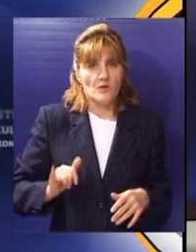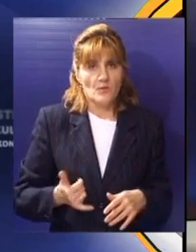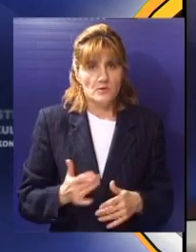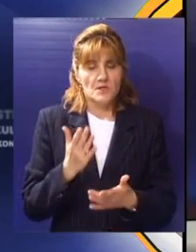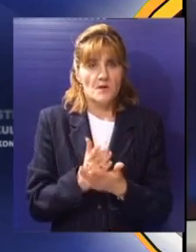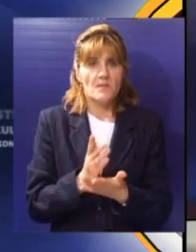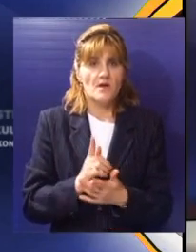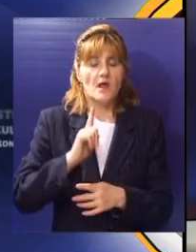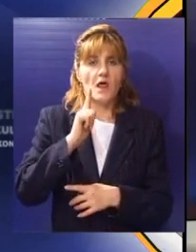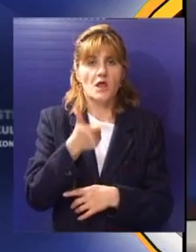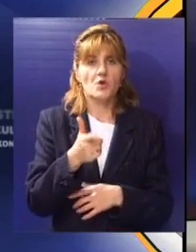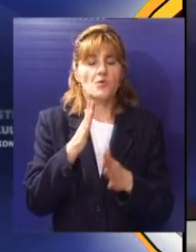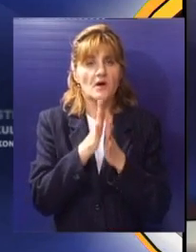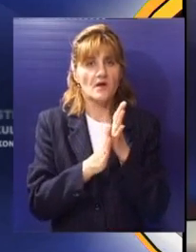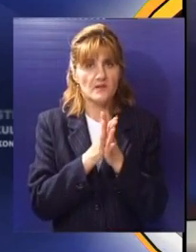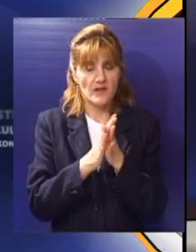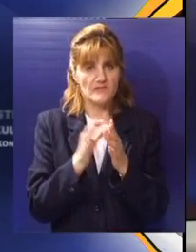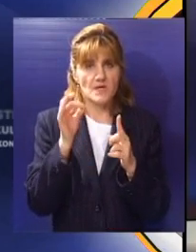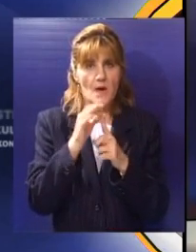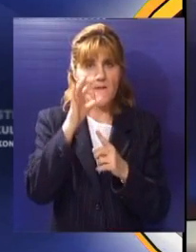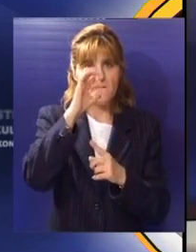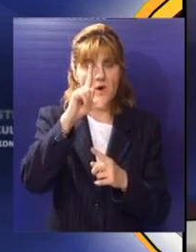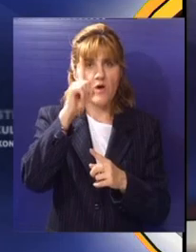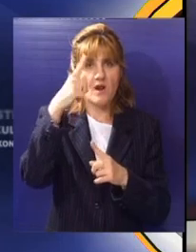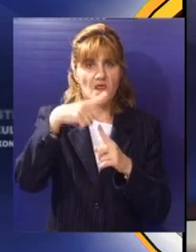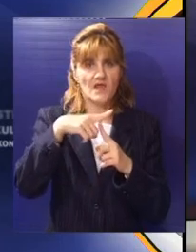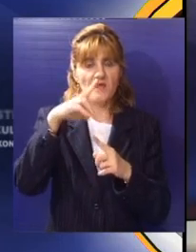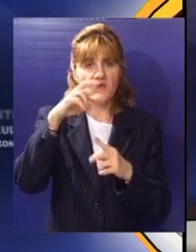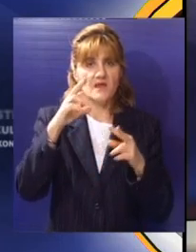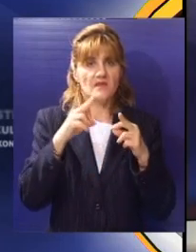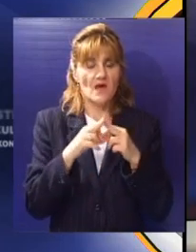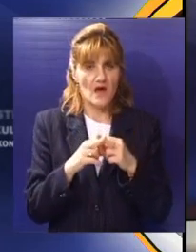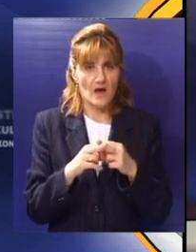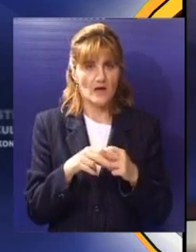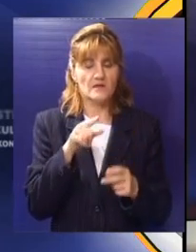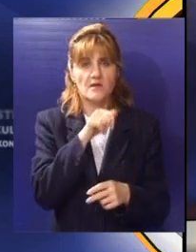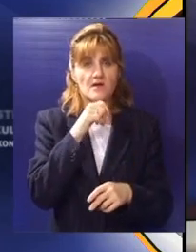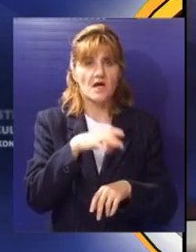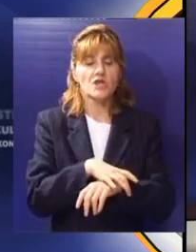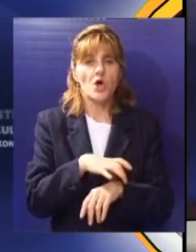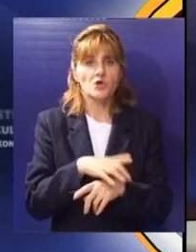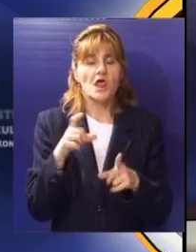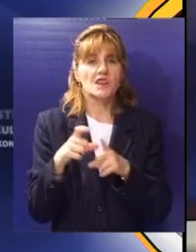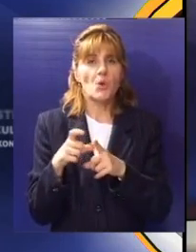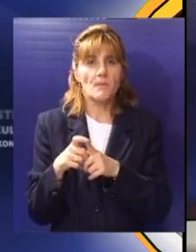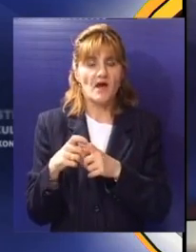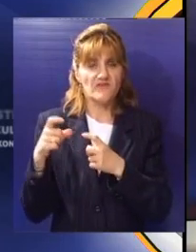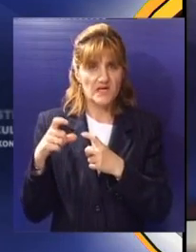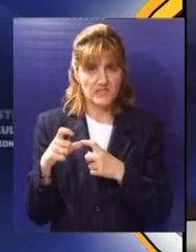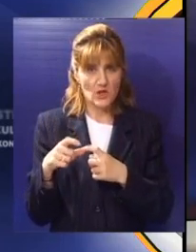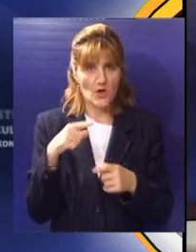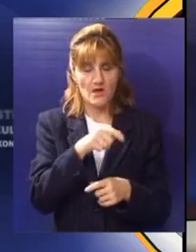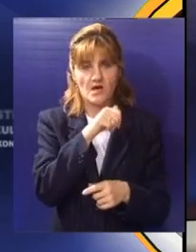univerzitetu održana je druga tribina pod nazivom Politea. Na tribini je predstavljena knjiga doktorke Dubravke Stojanović Kaldrma i